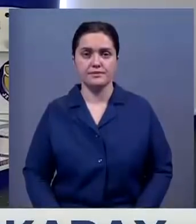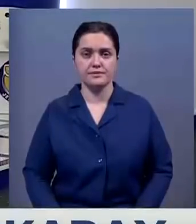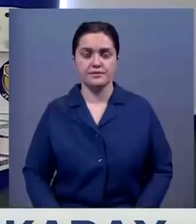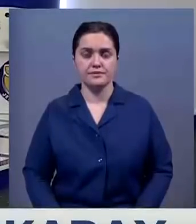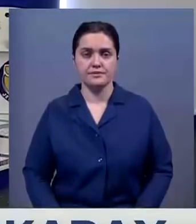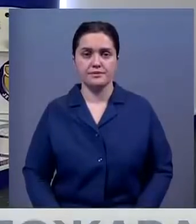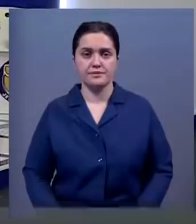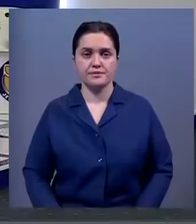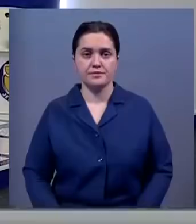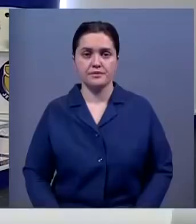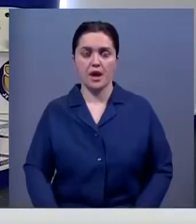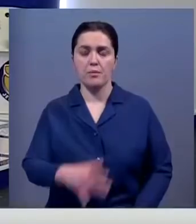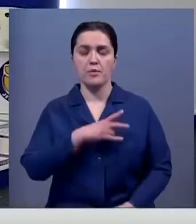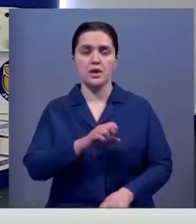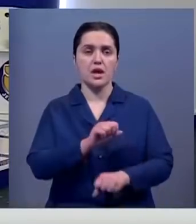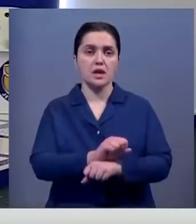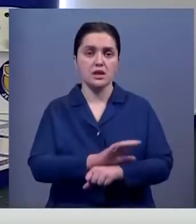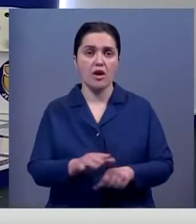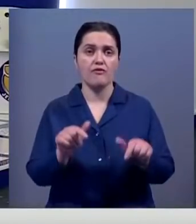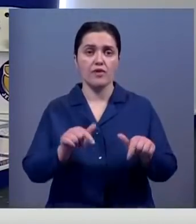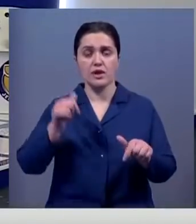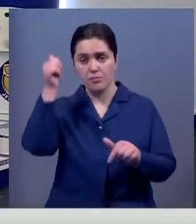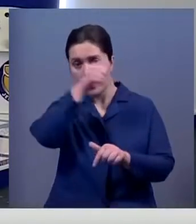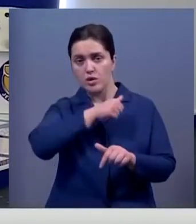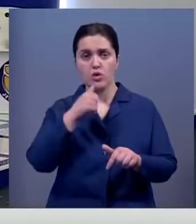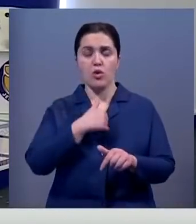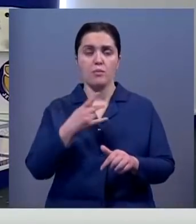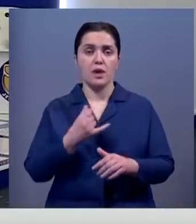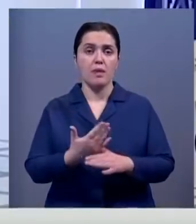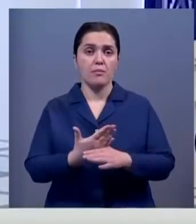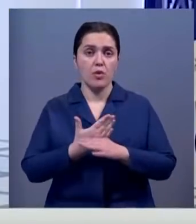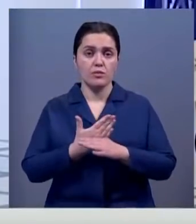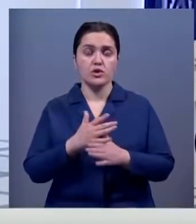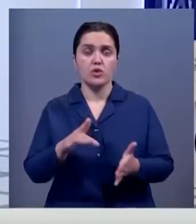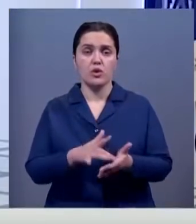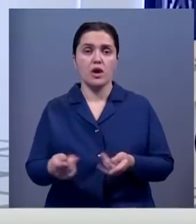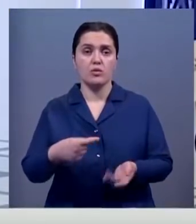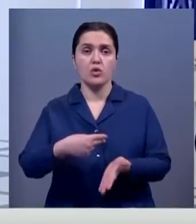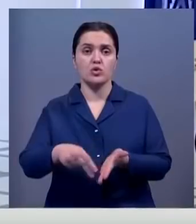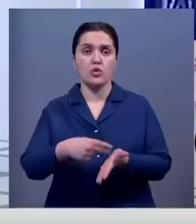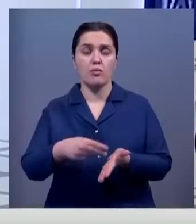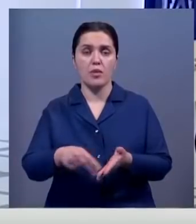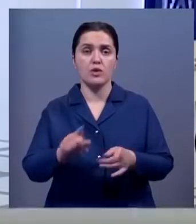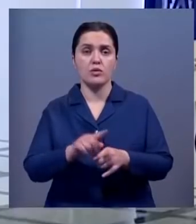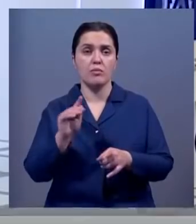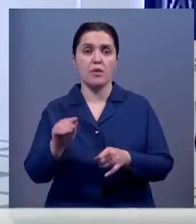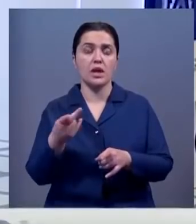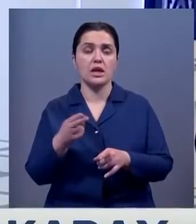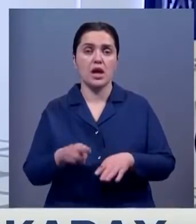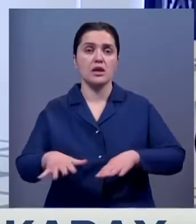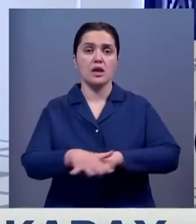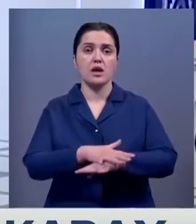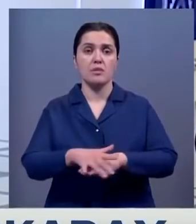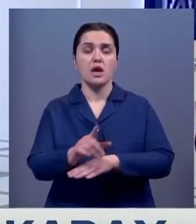На этом, в принципе, мы не останавливаемся. В этом году планируем также при поддержке Акимата закупить и также установить для данных слоев населения уже